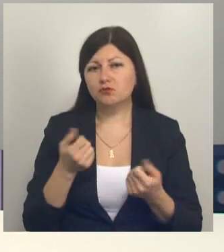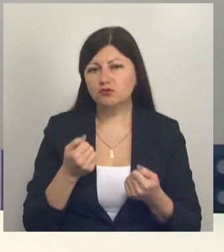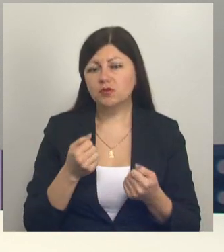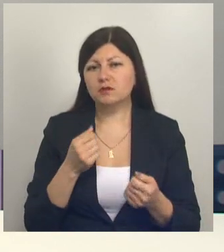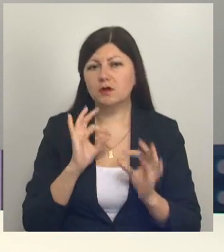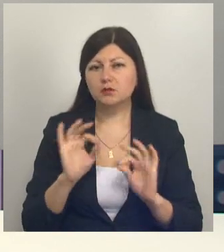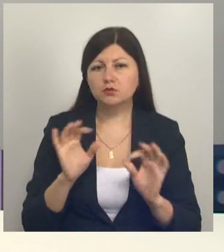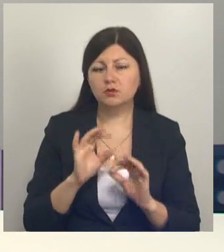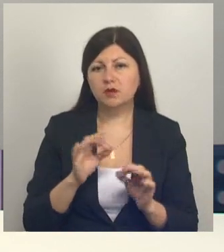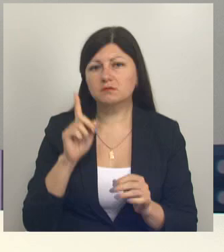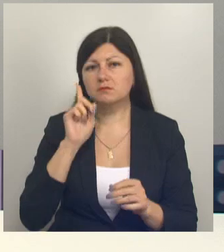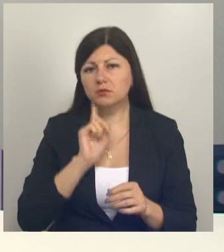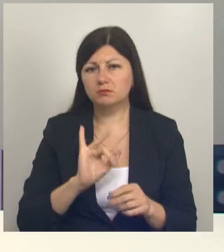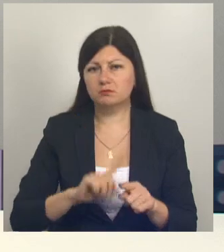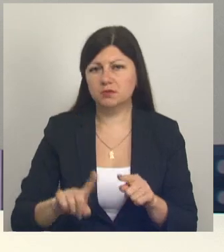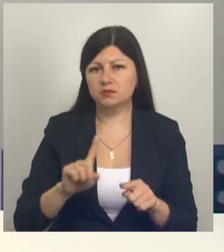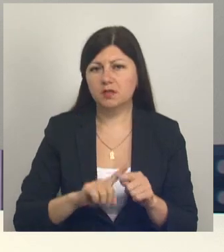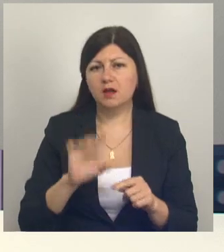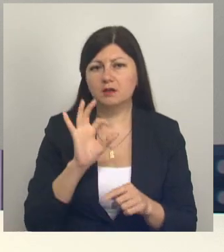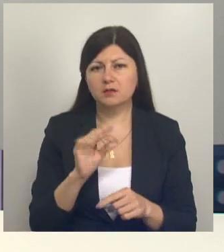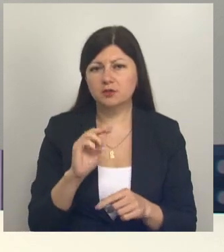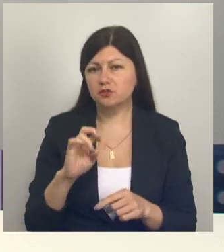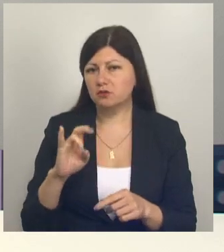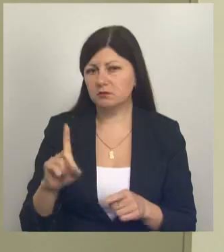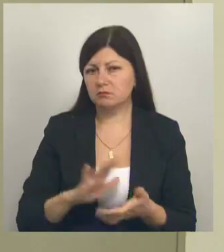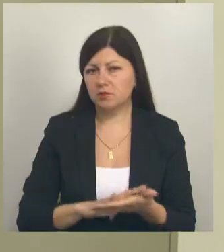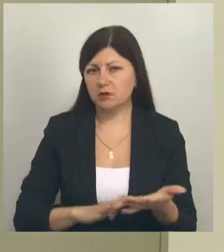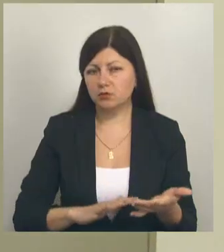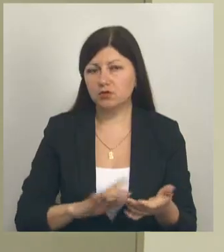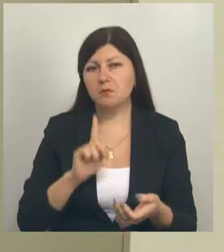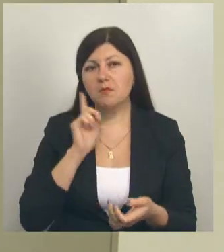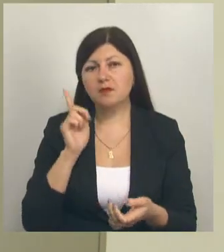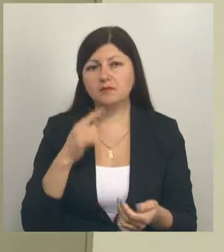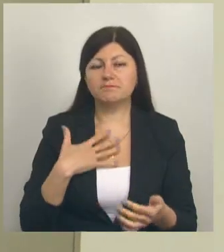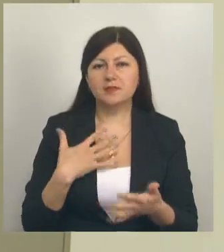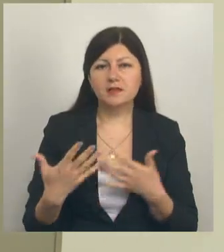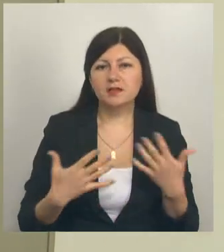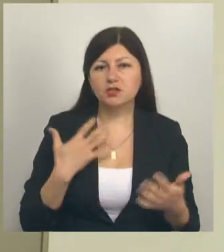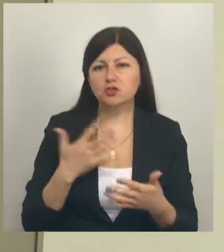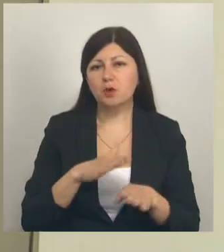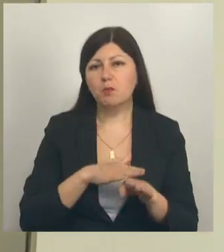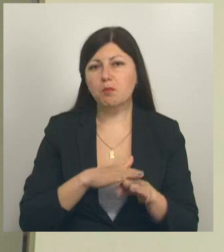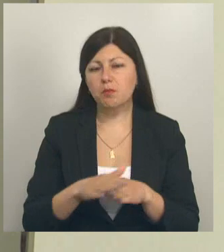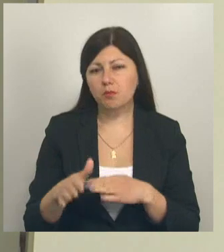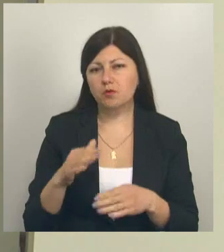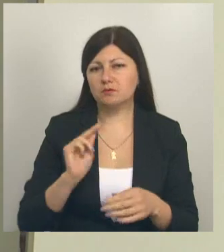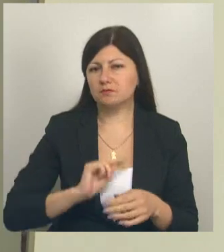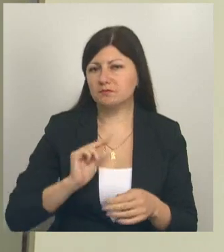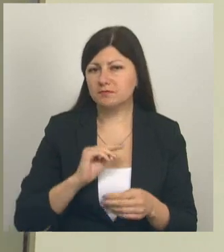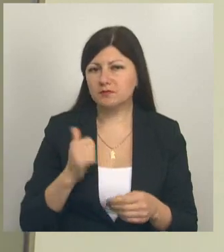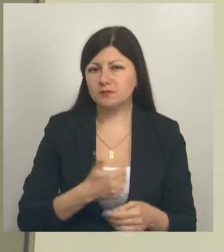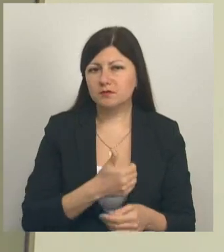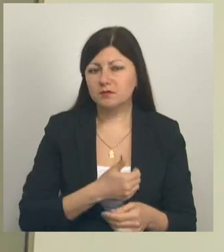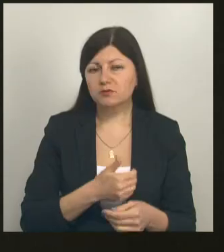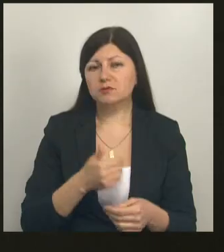быстрее и удобнее. Оксана Черных продолжит. Молодая, энергичная, полная энтузиазма. Диана Черкасова